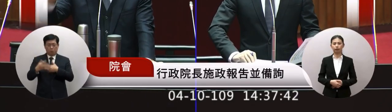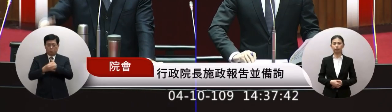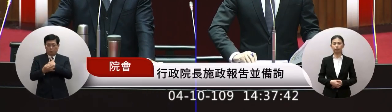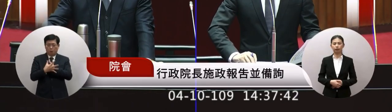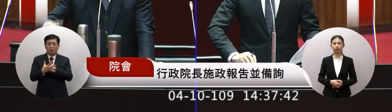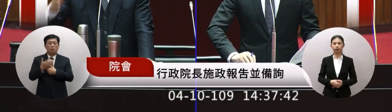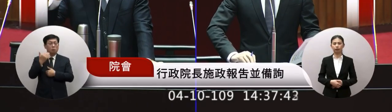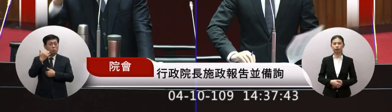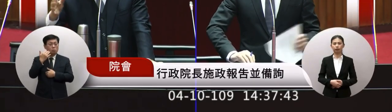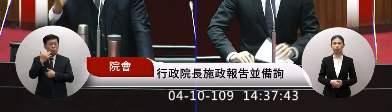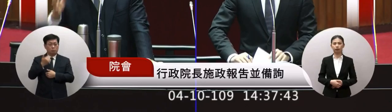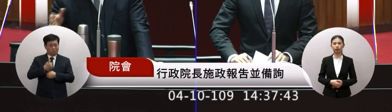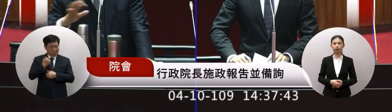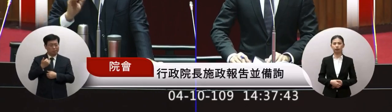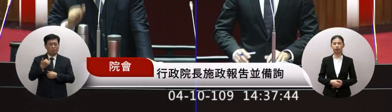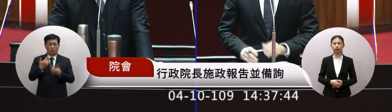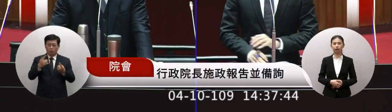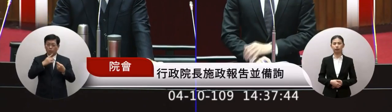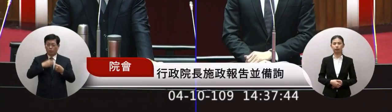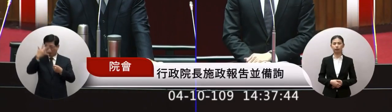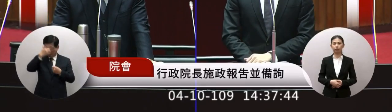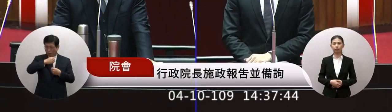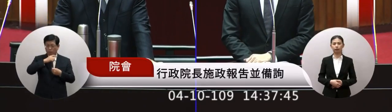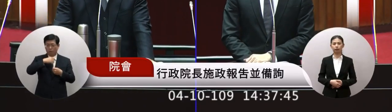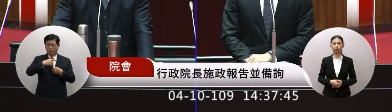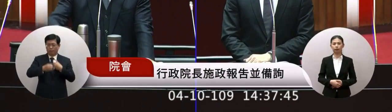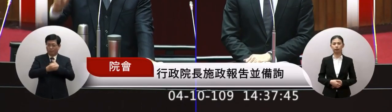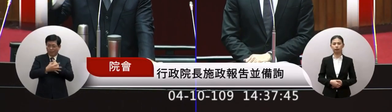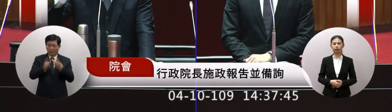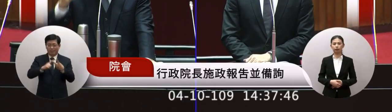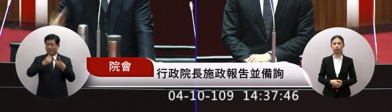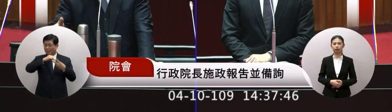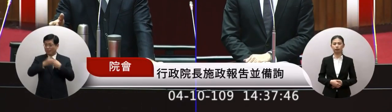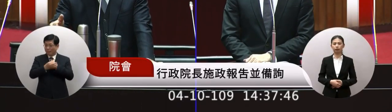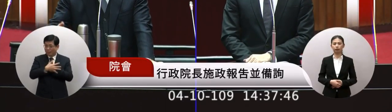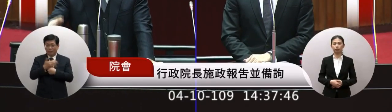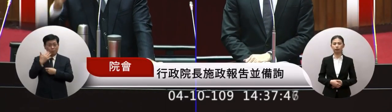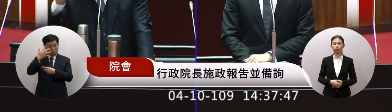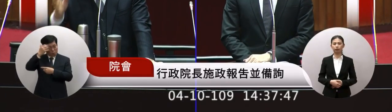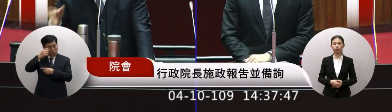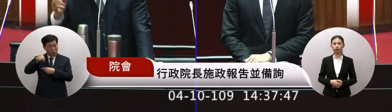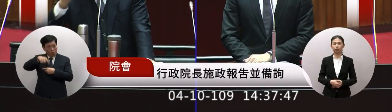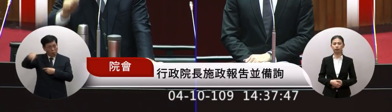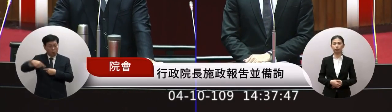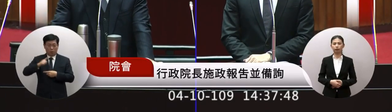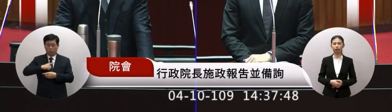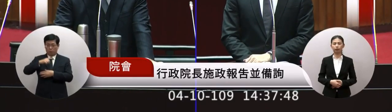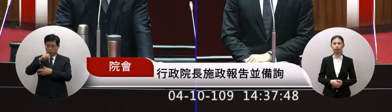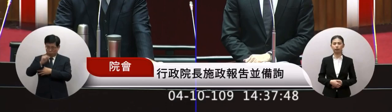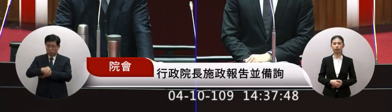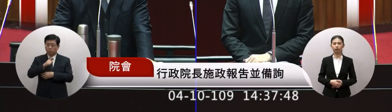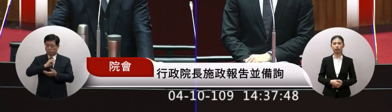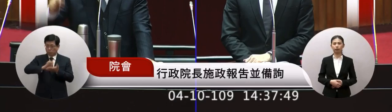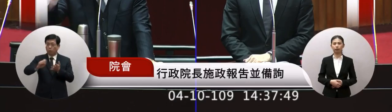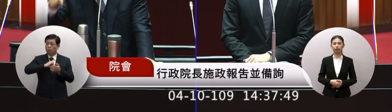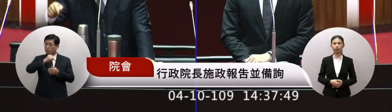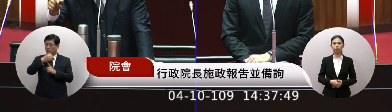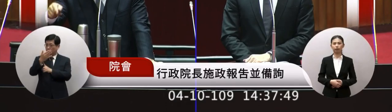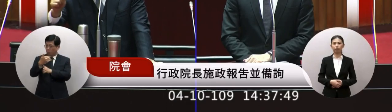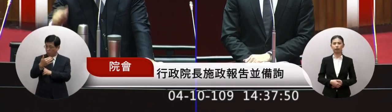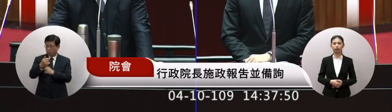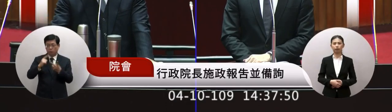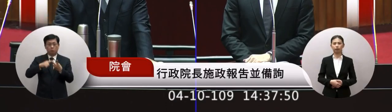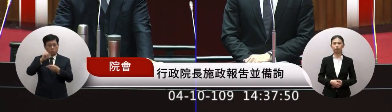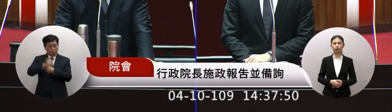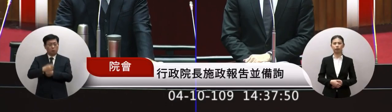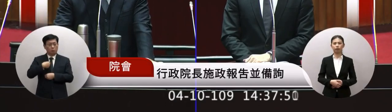如果我們說老教跟台教如果那個老教他要再輕輕我們的國旗他要再輕